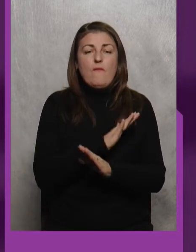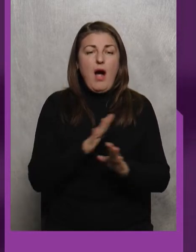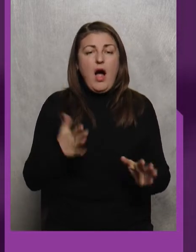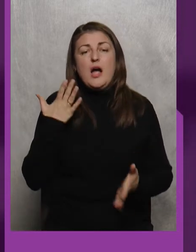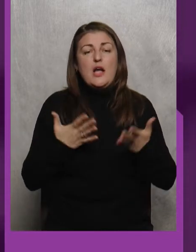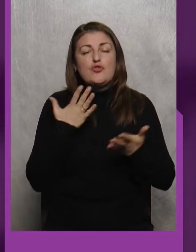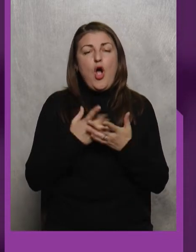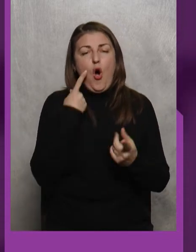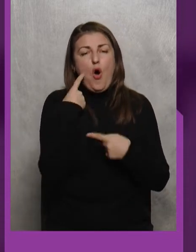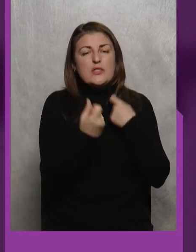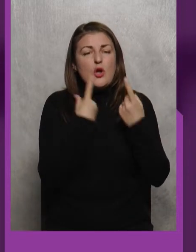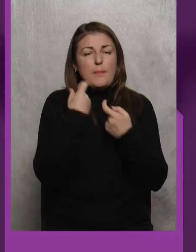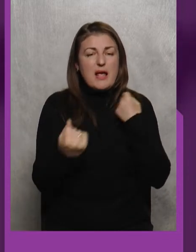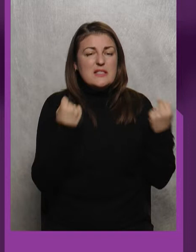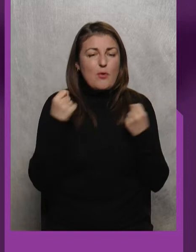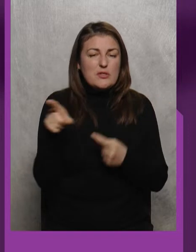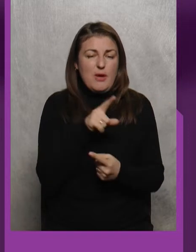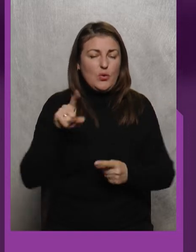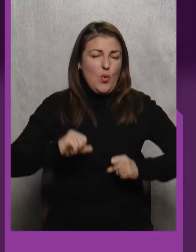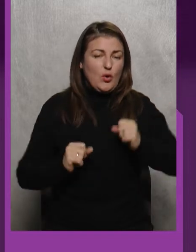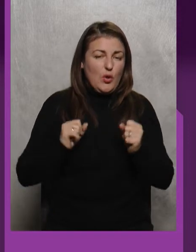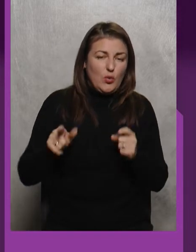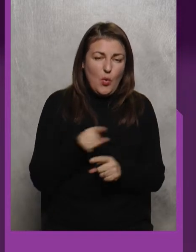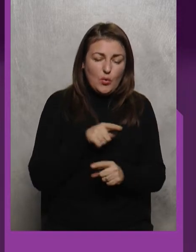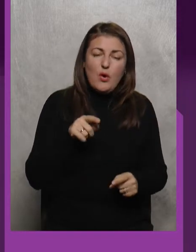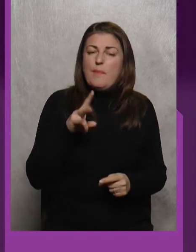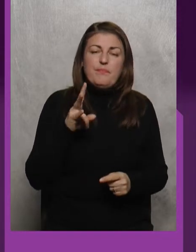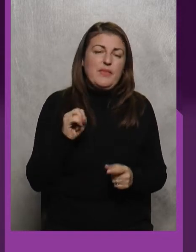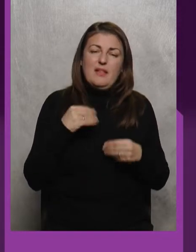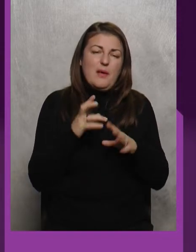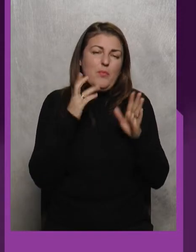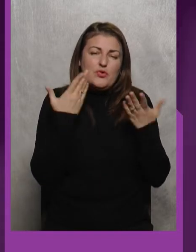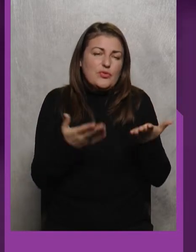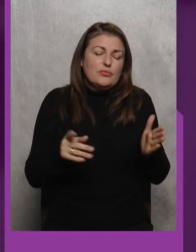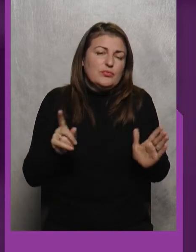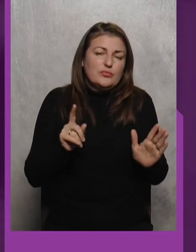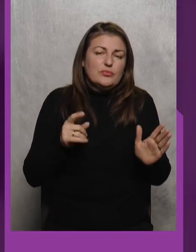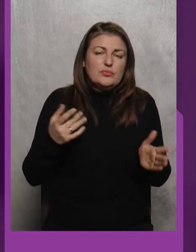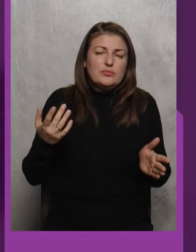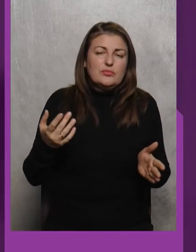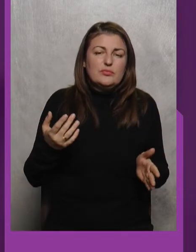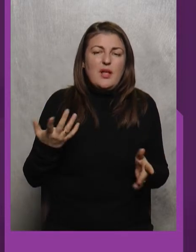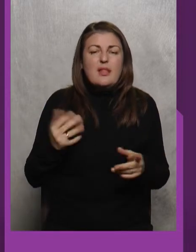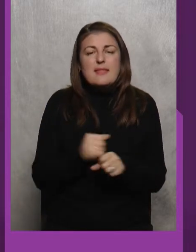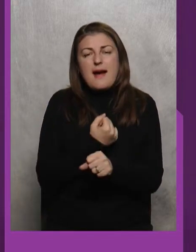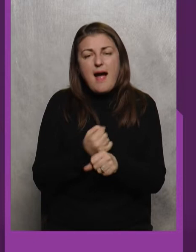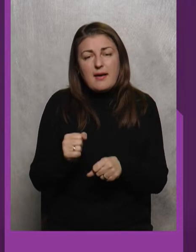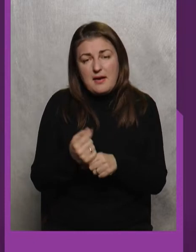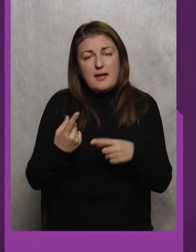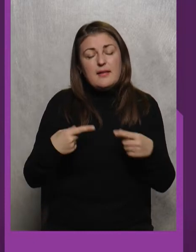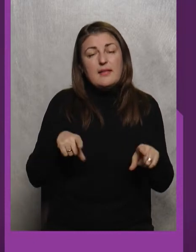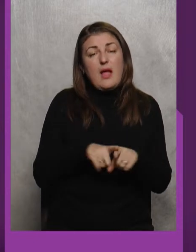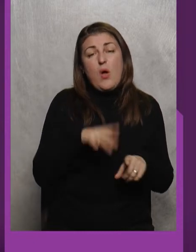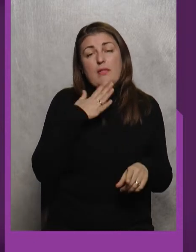якщо оскарбляє один спортсмен одного, не дай Боже, там, якась драка Такого